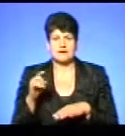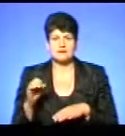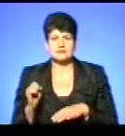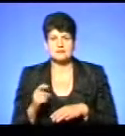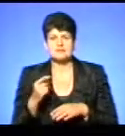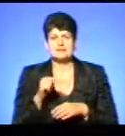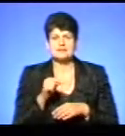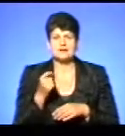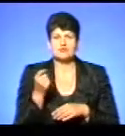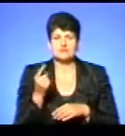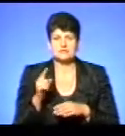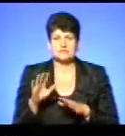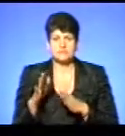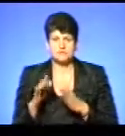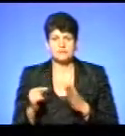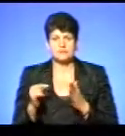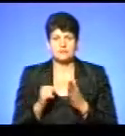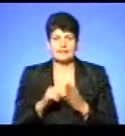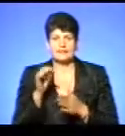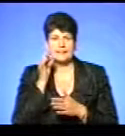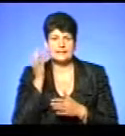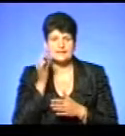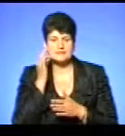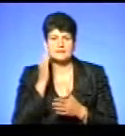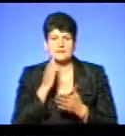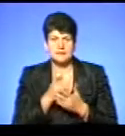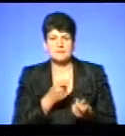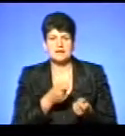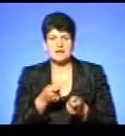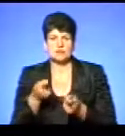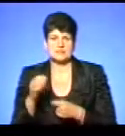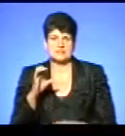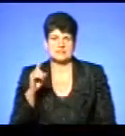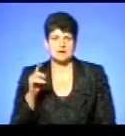них 11 випадків припадають на лисиць, які є носіями сказу.